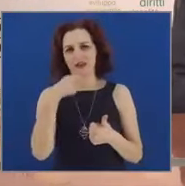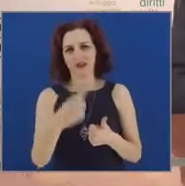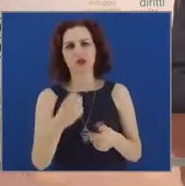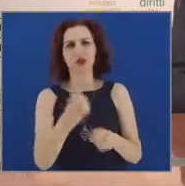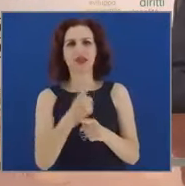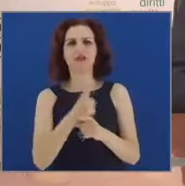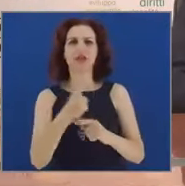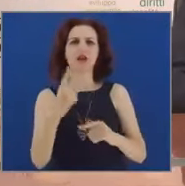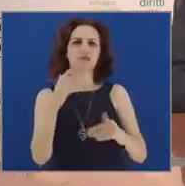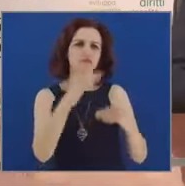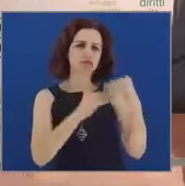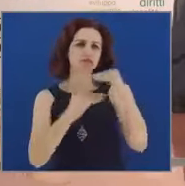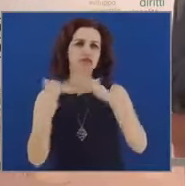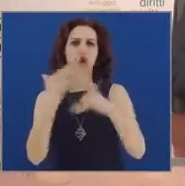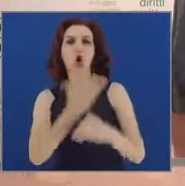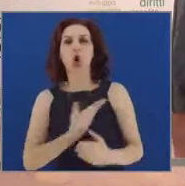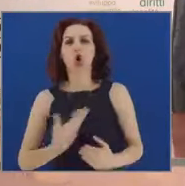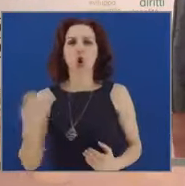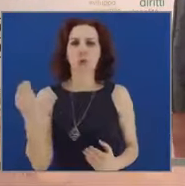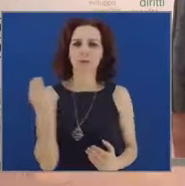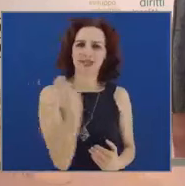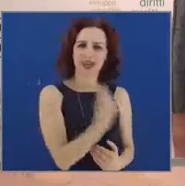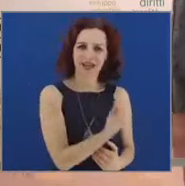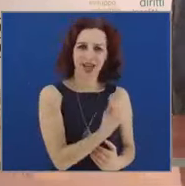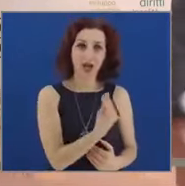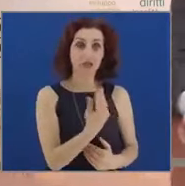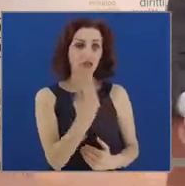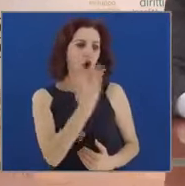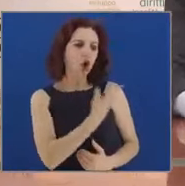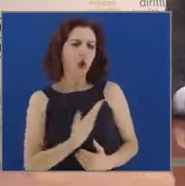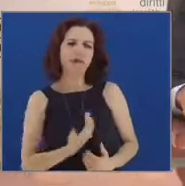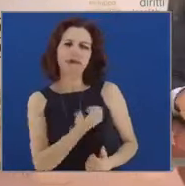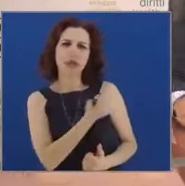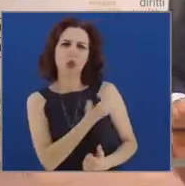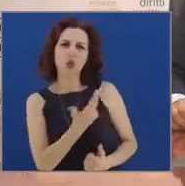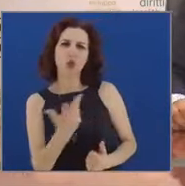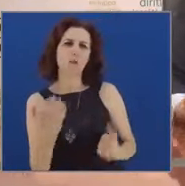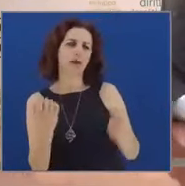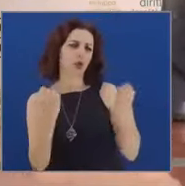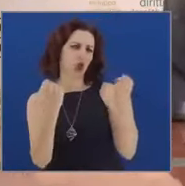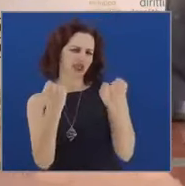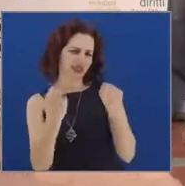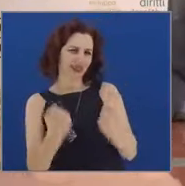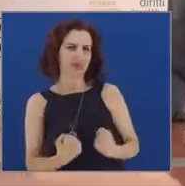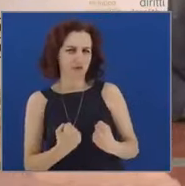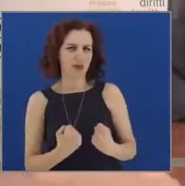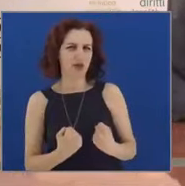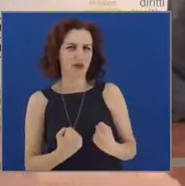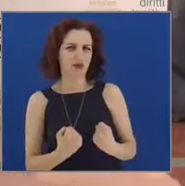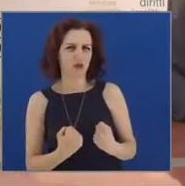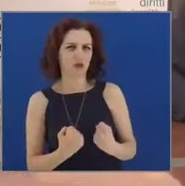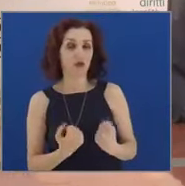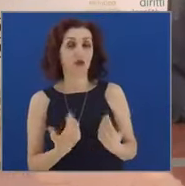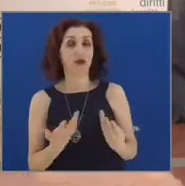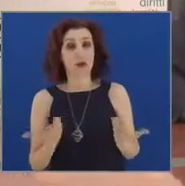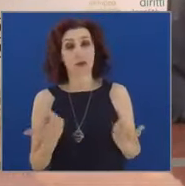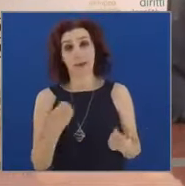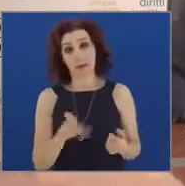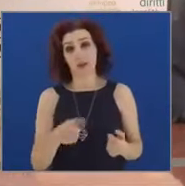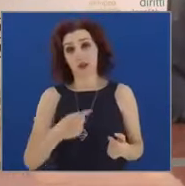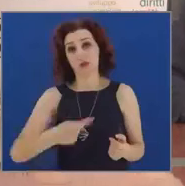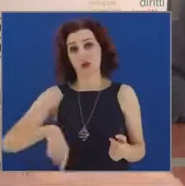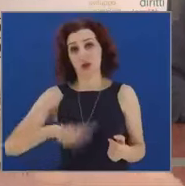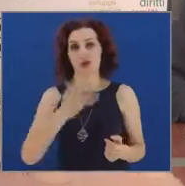verranno commissariate. Il numero dei commissari sarà decisamente inferiore, anche perché cercheremo di rendere